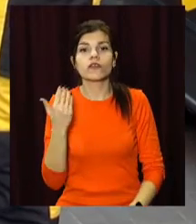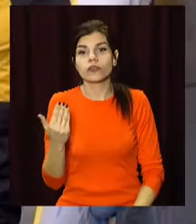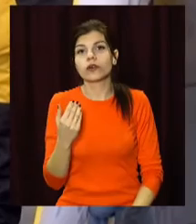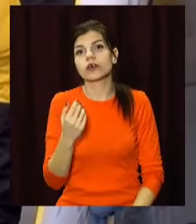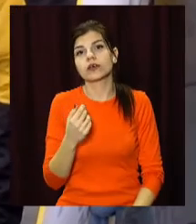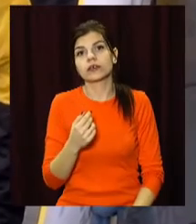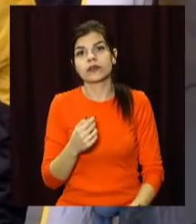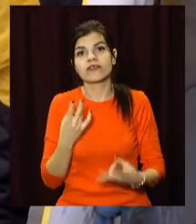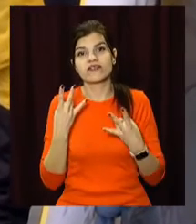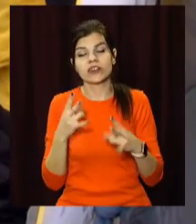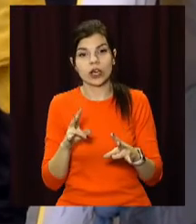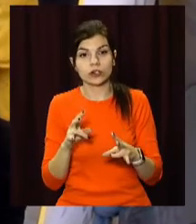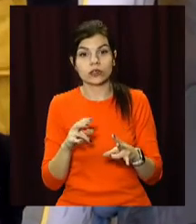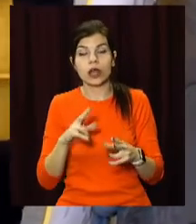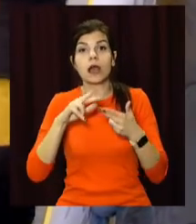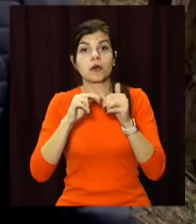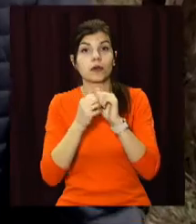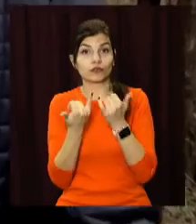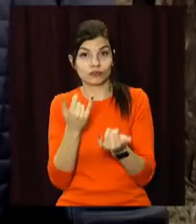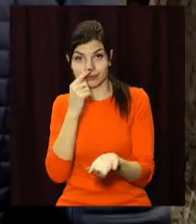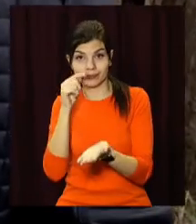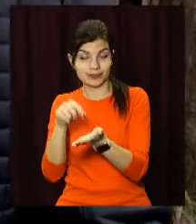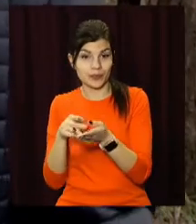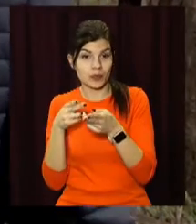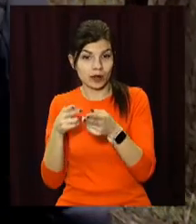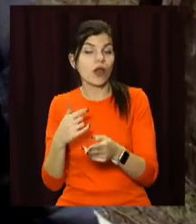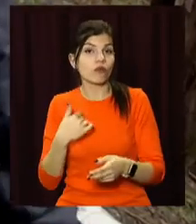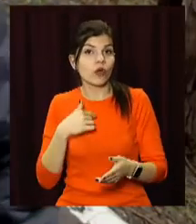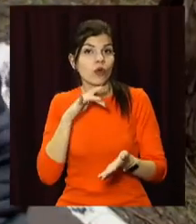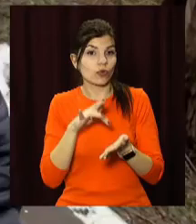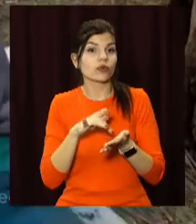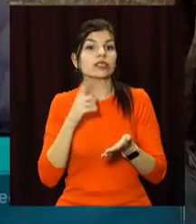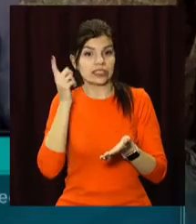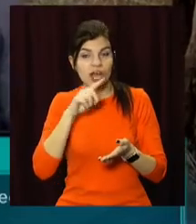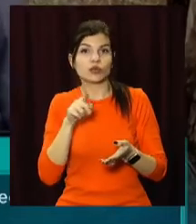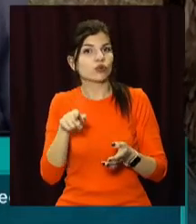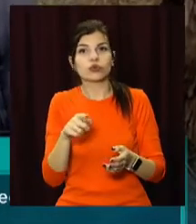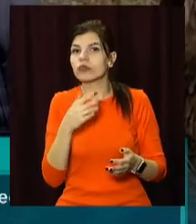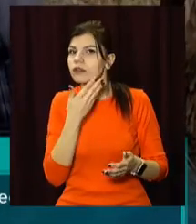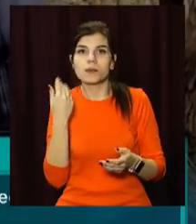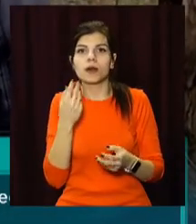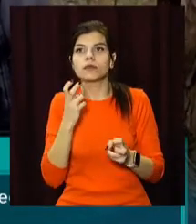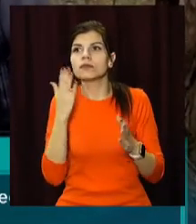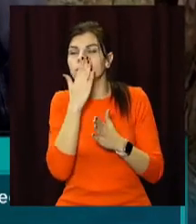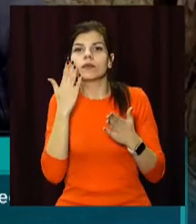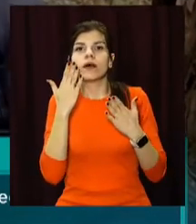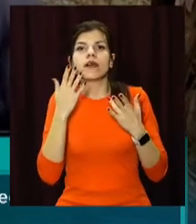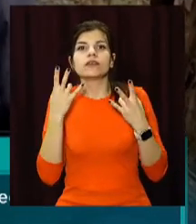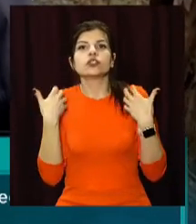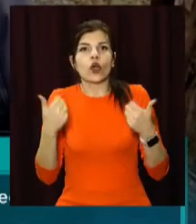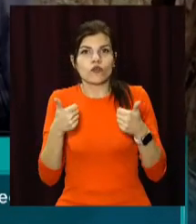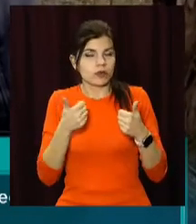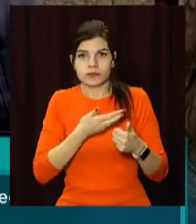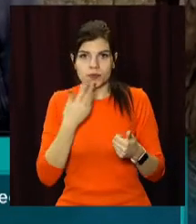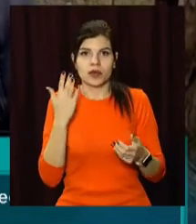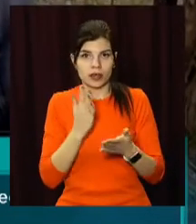випромінювання. Зупинилися в Кам'янському. Знаємо, що наше місто є недосить колічно привабливим і на наше щастя